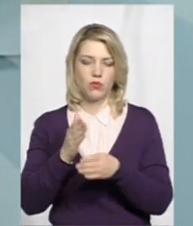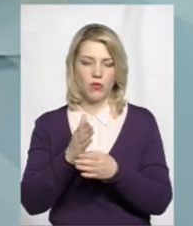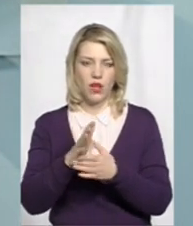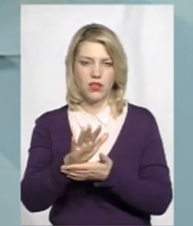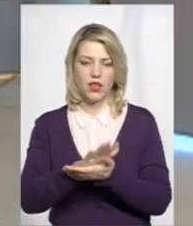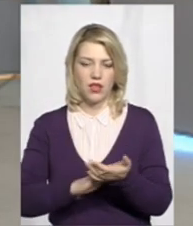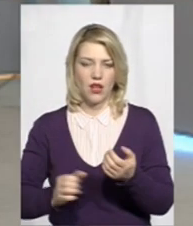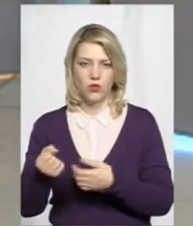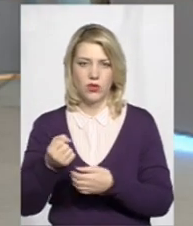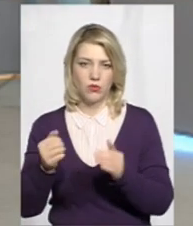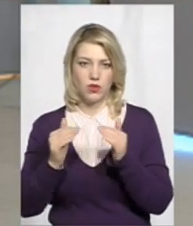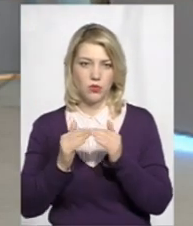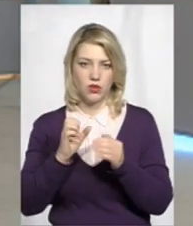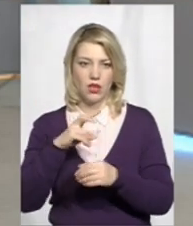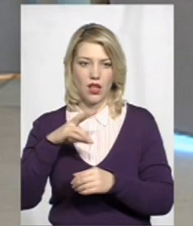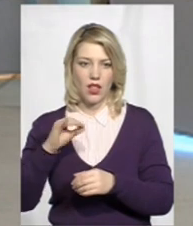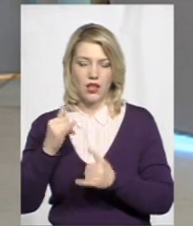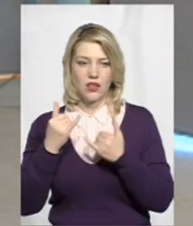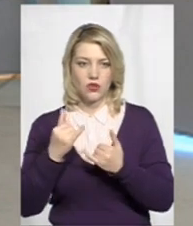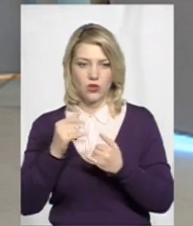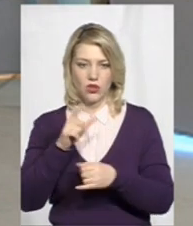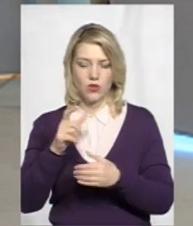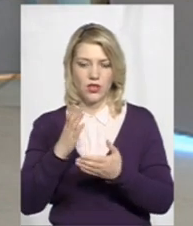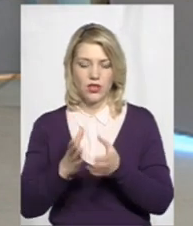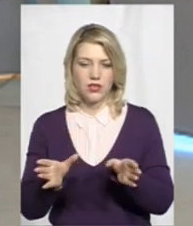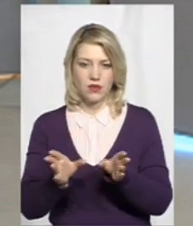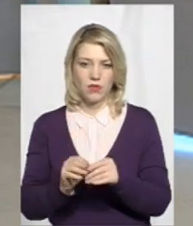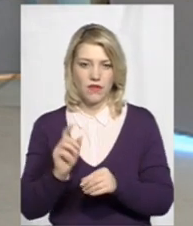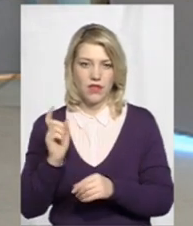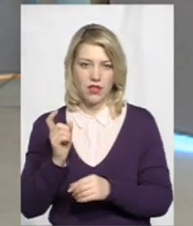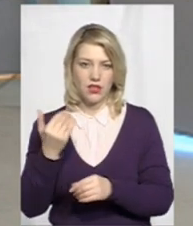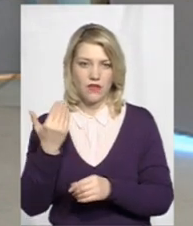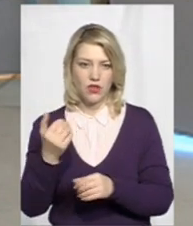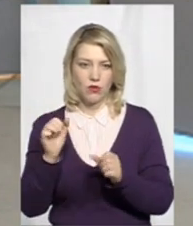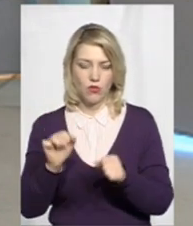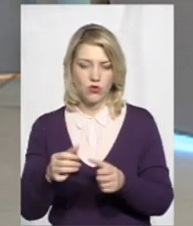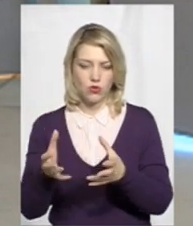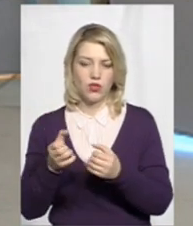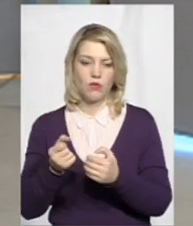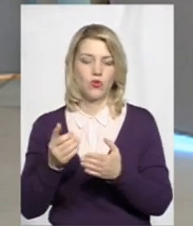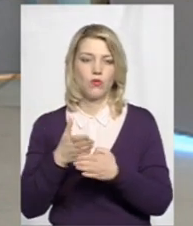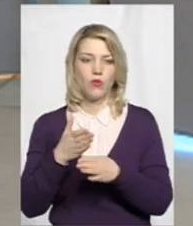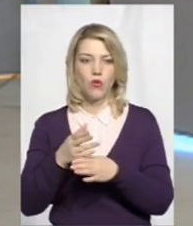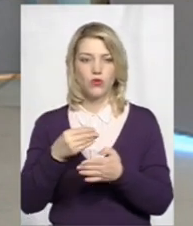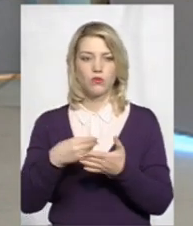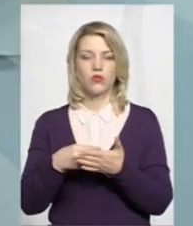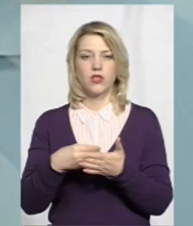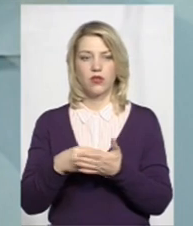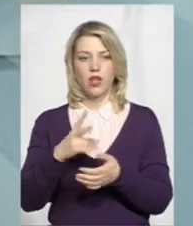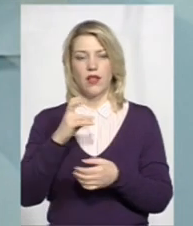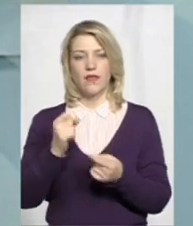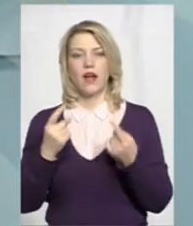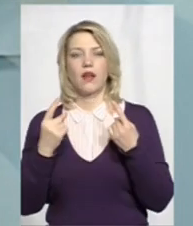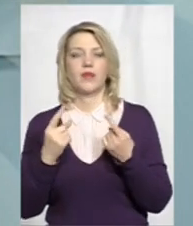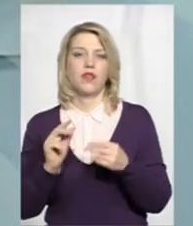будинки. Але на сьогодні люди є співвласниками, і вони можуть отримати допомогу з бюджету, припустимо, на